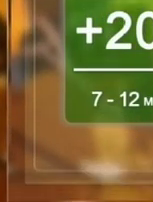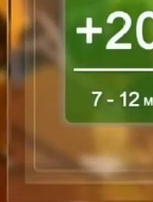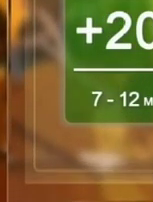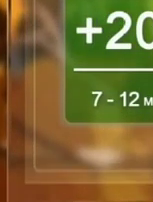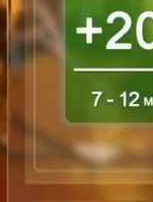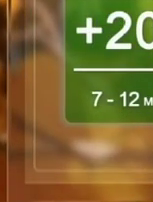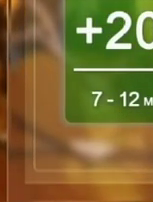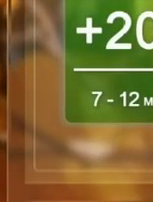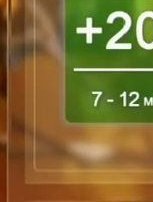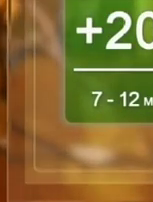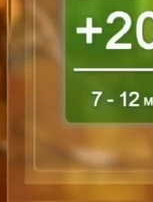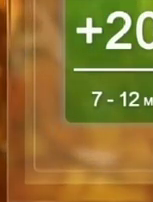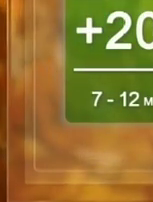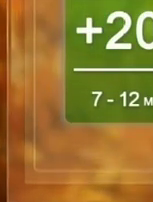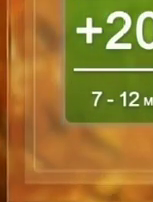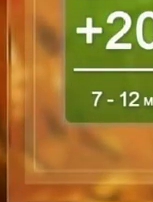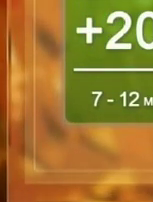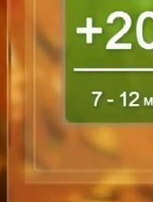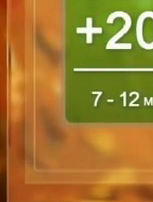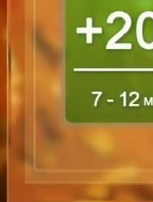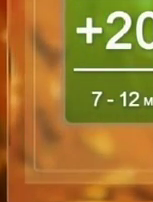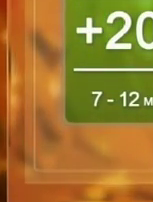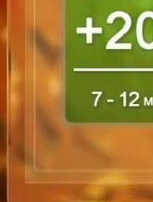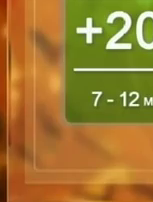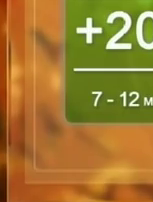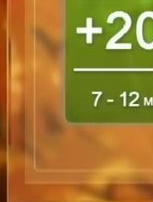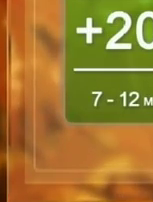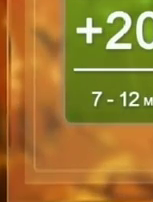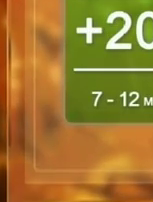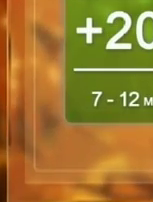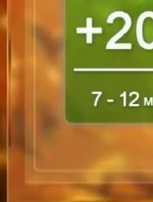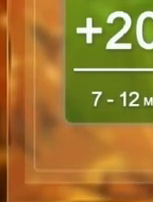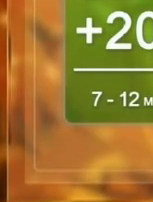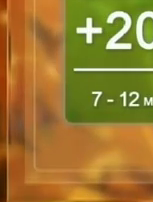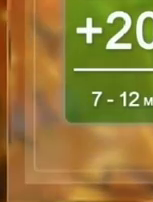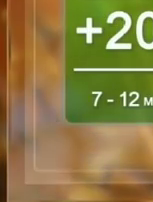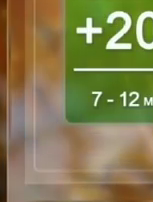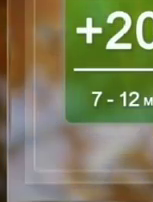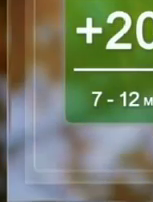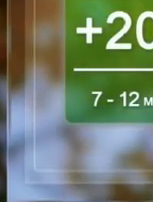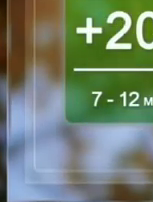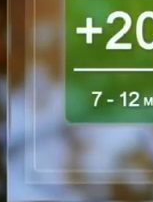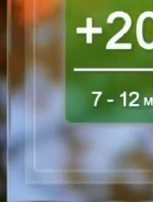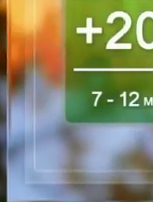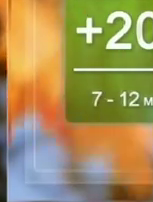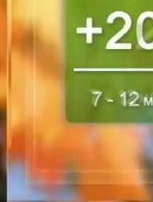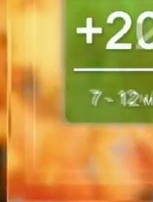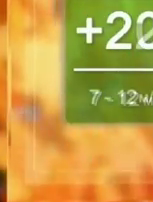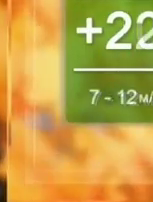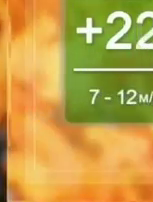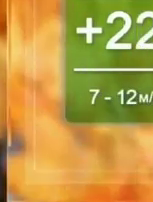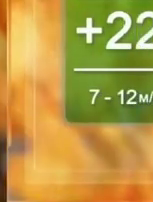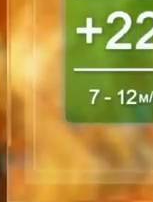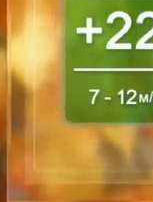за секунду. Температура повітря в області вночі 9-14 градусів вища нуля, в день повітря прогріється до 20-25 тепла.